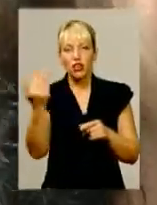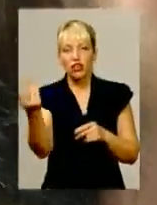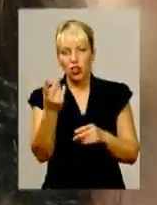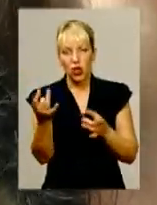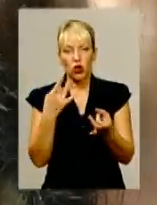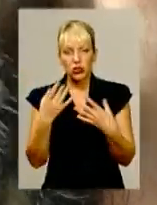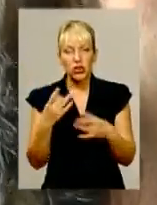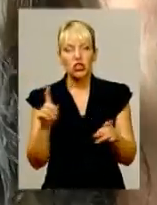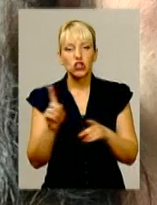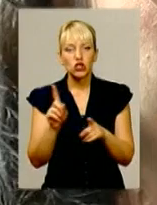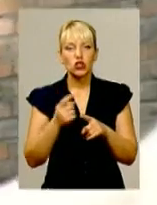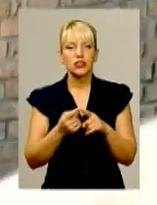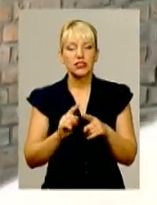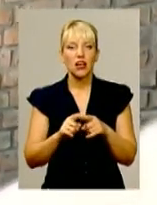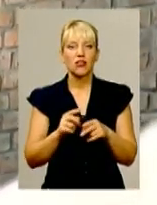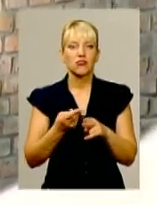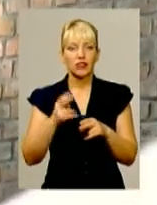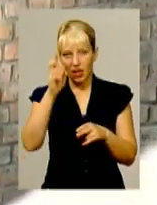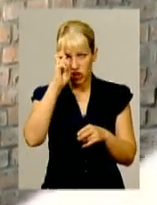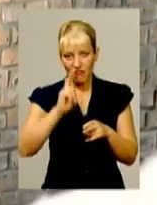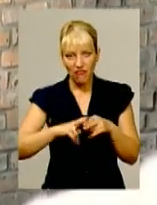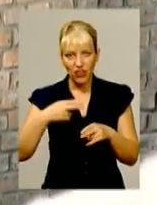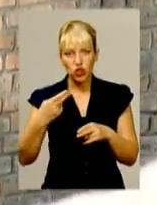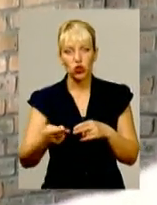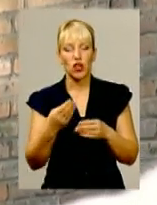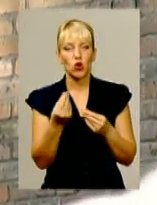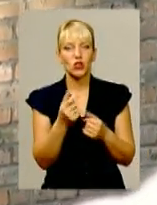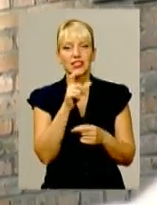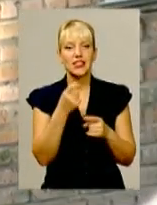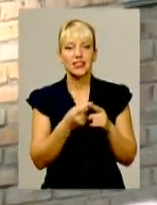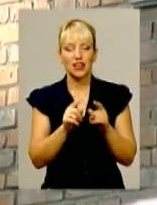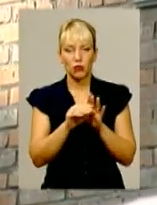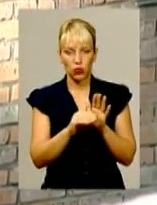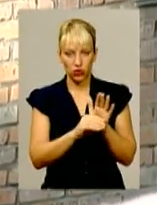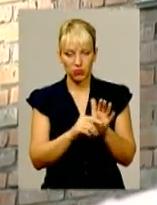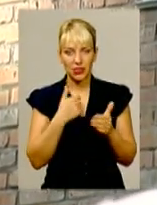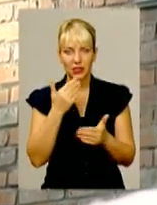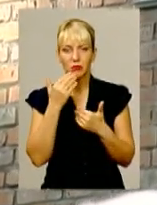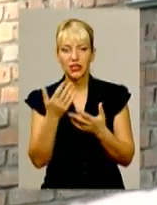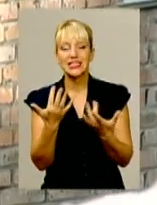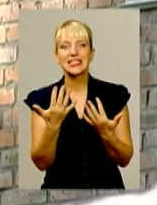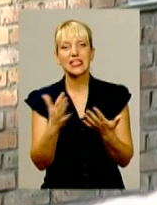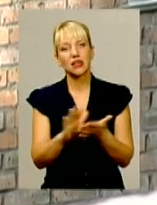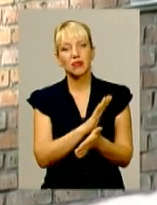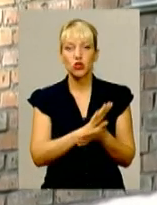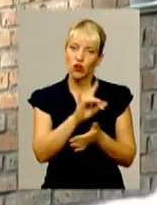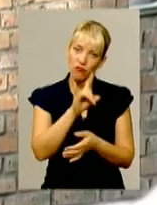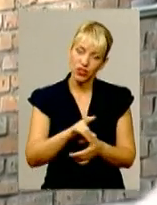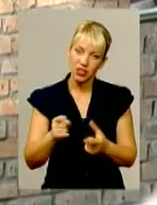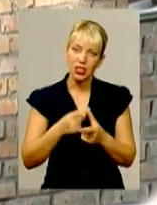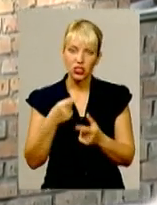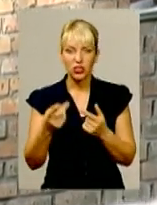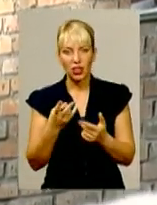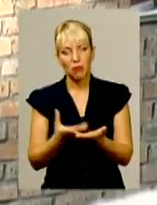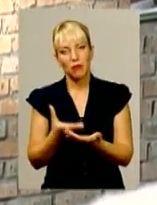за цією програмою. Запитали, яка ж сума цих вікон. Чи безкоштовно взагалі, можливо, вони встановлюють,